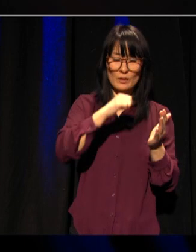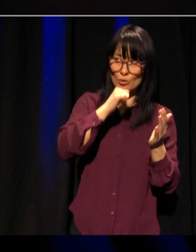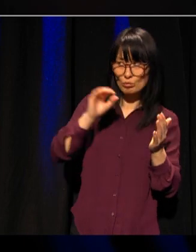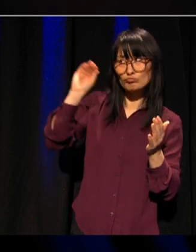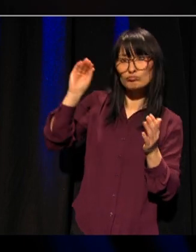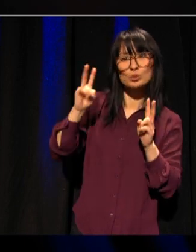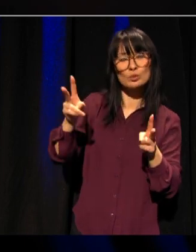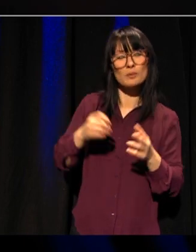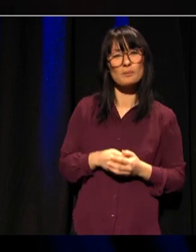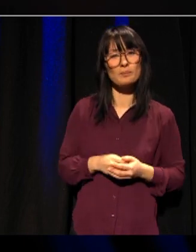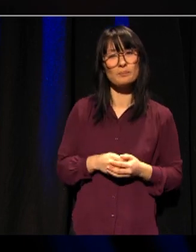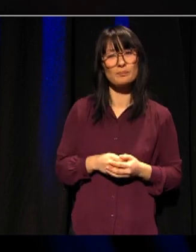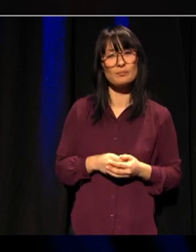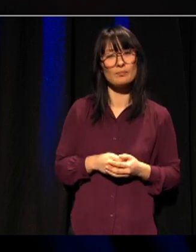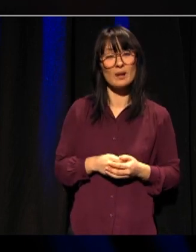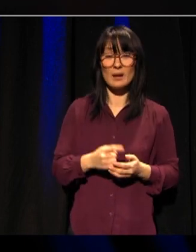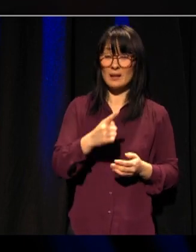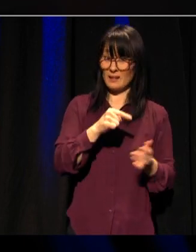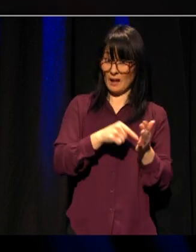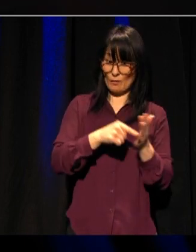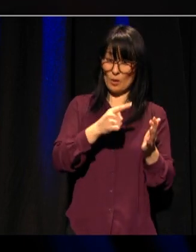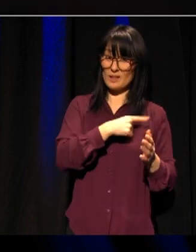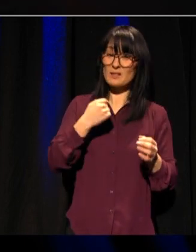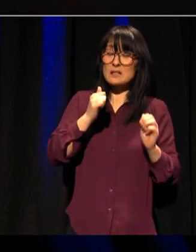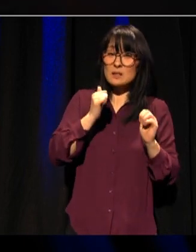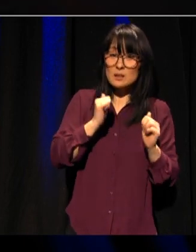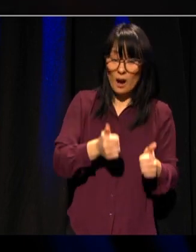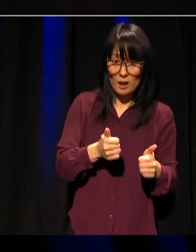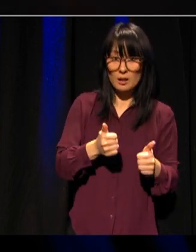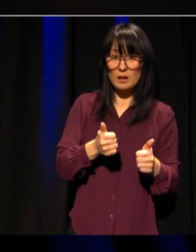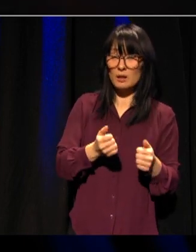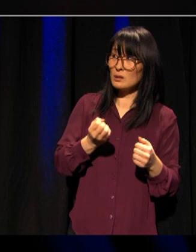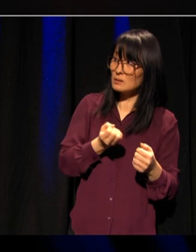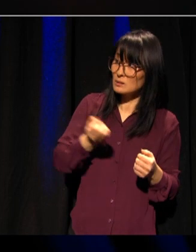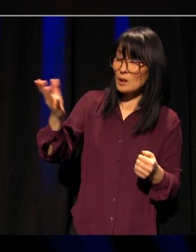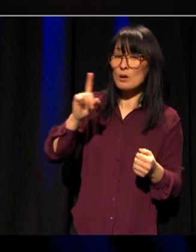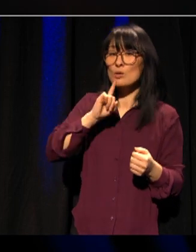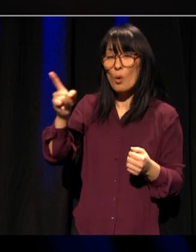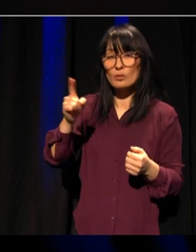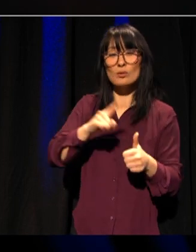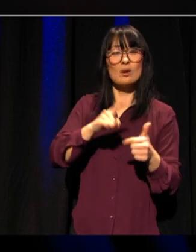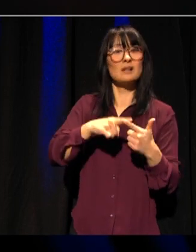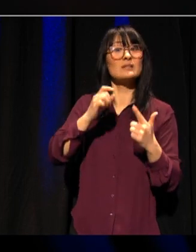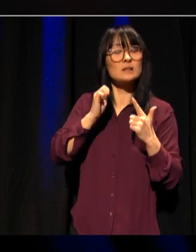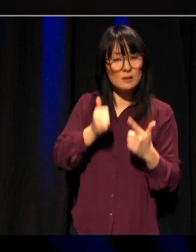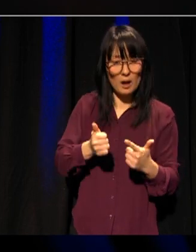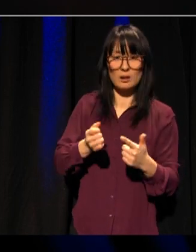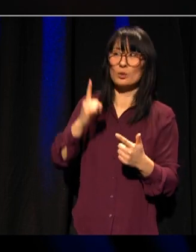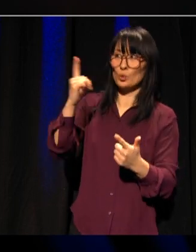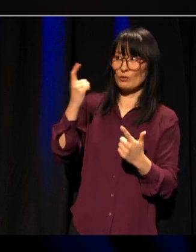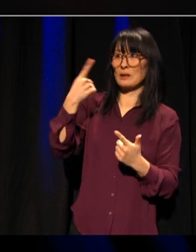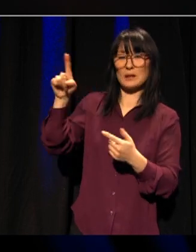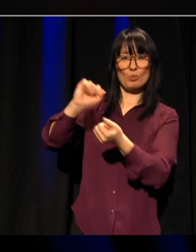Jeg vil si at vi både skal gi råd til og utfordre politikerne i